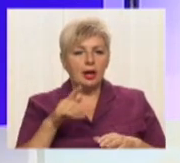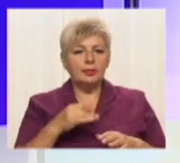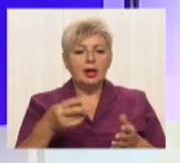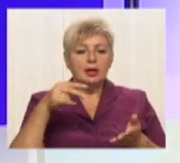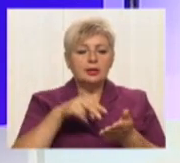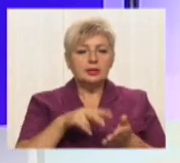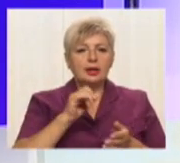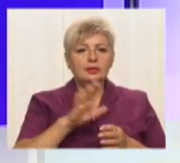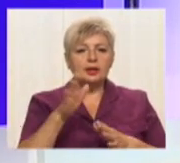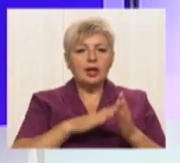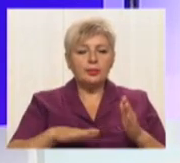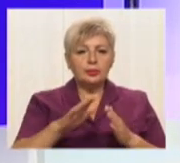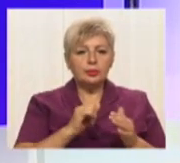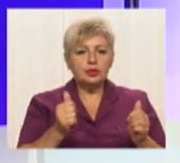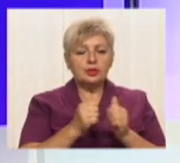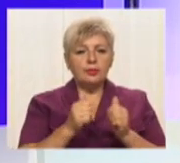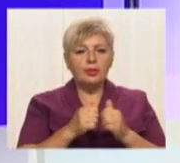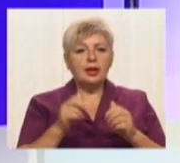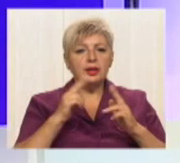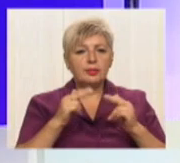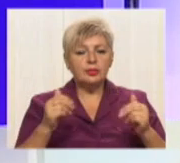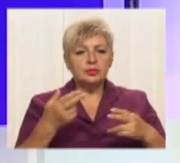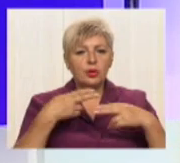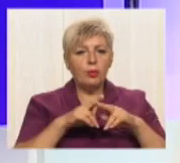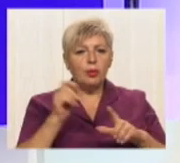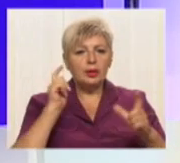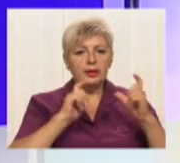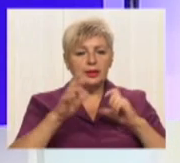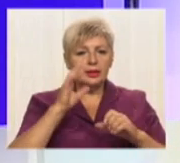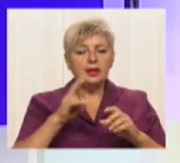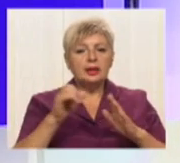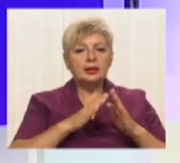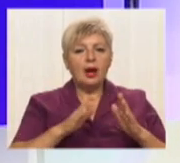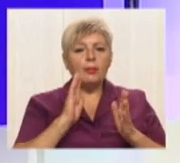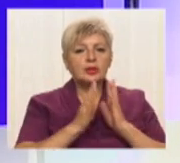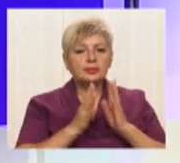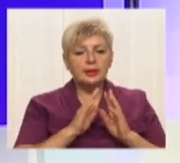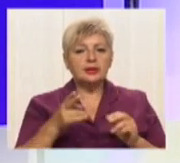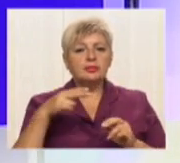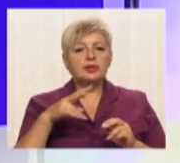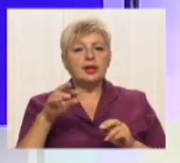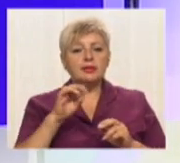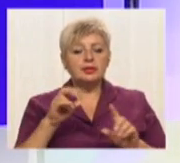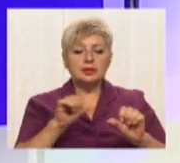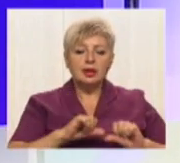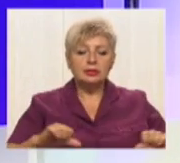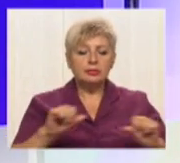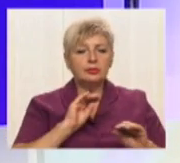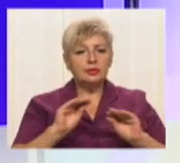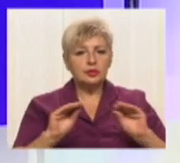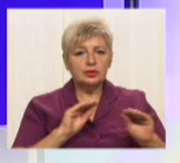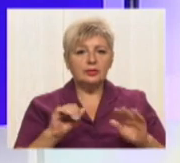Національного технічного університету Дніпровська політехніка на проспекті Дмитра Яворницького. Навкуло флагштоку облаштували зону